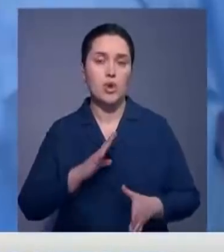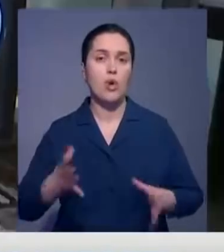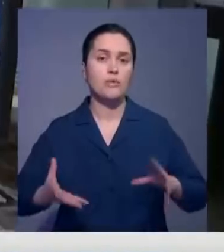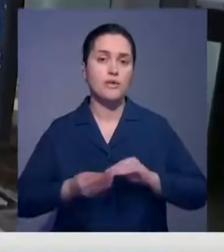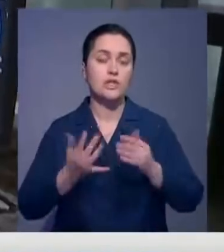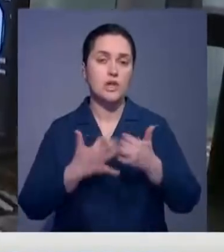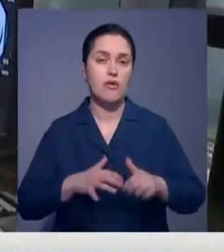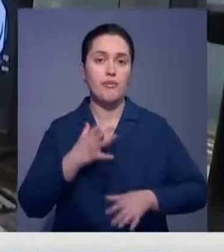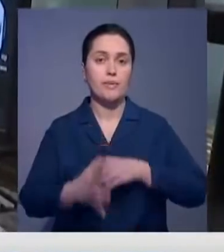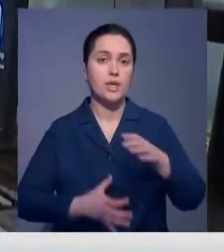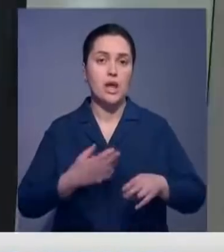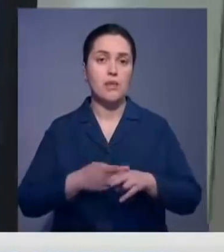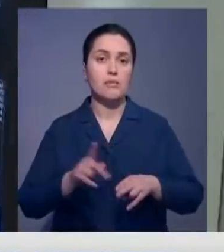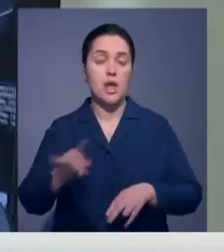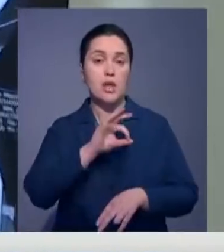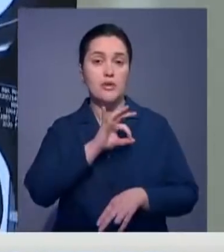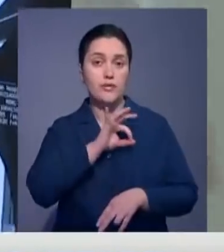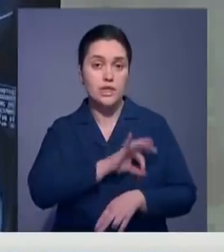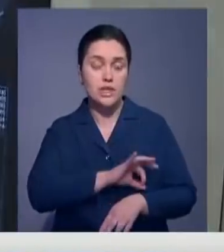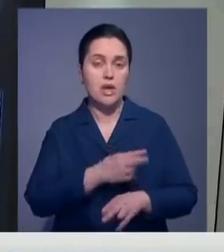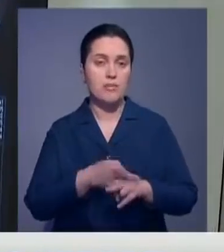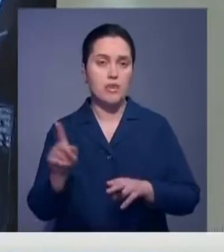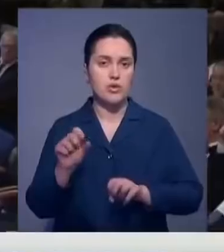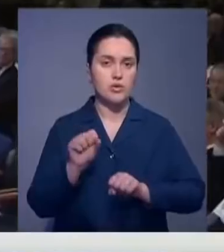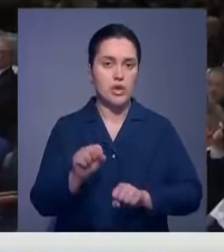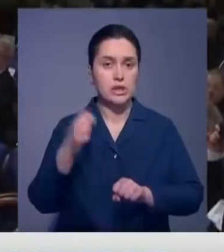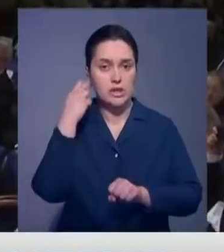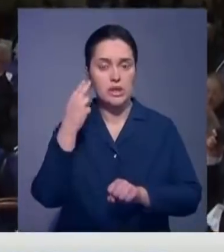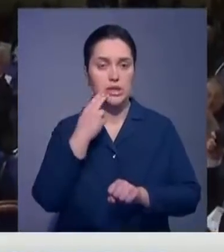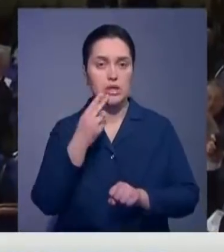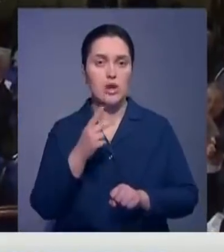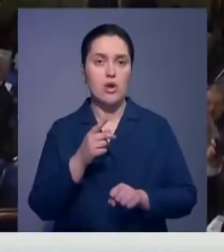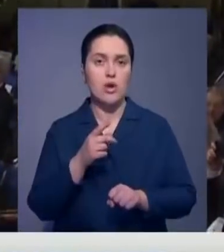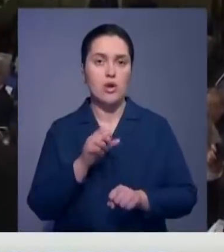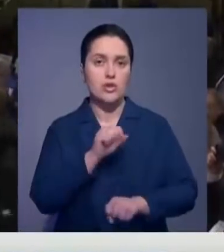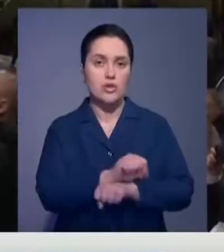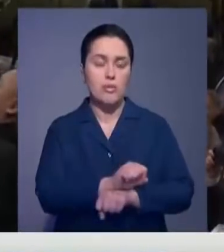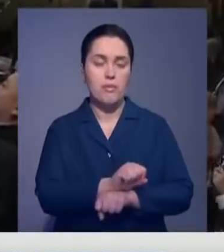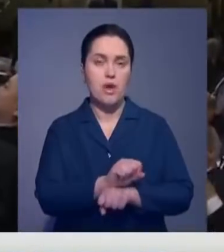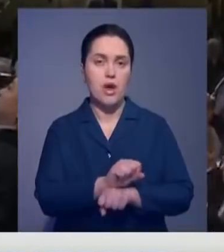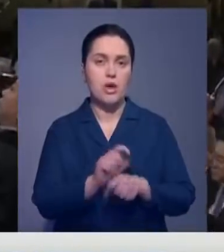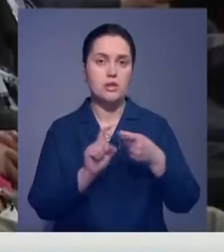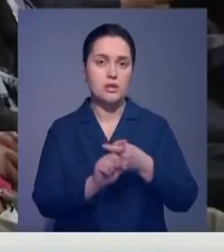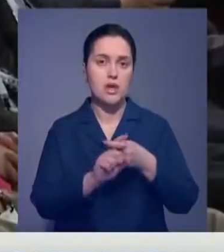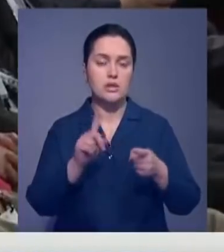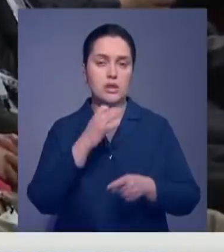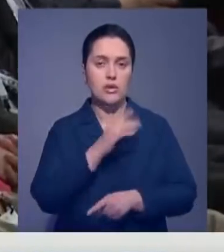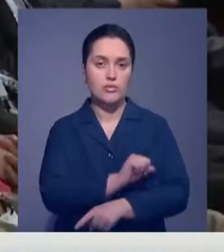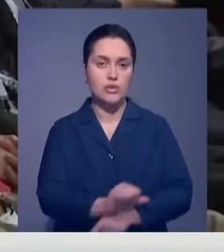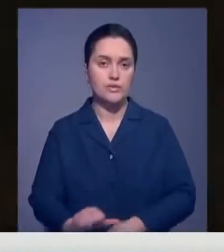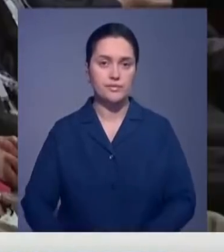% от общего числа в мире и отметил эффективность предпринимаемых мер по сдерживанию распространения вируса за рубежом.